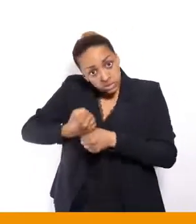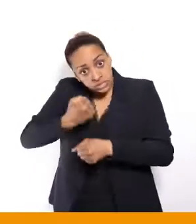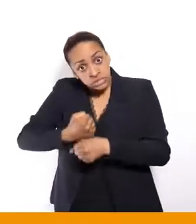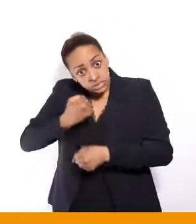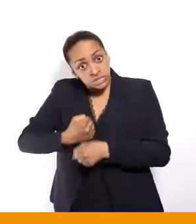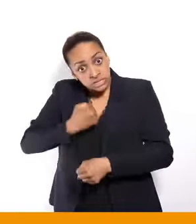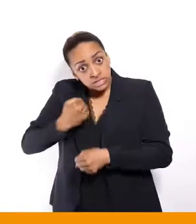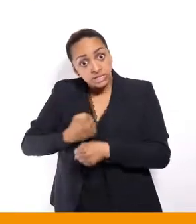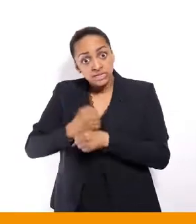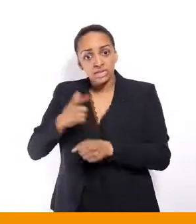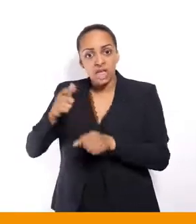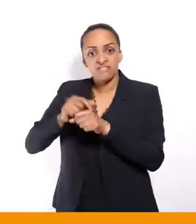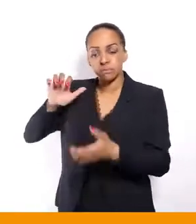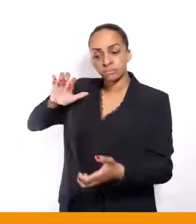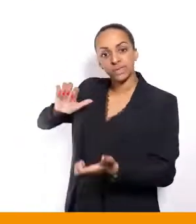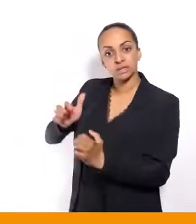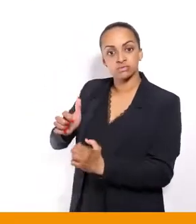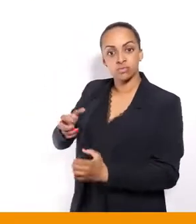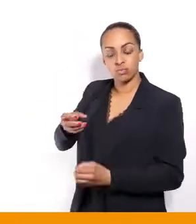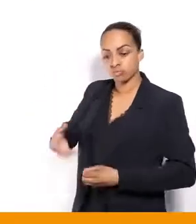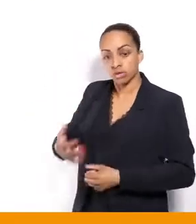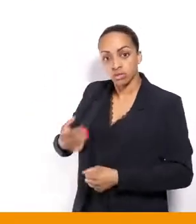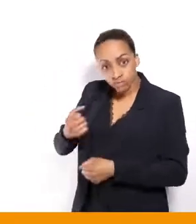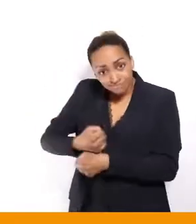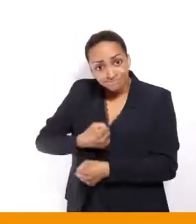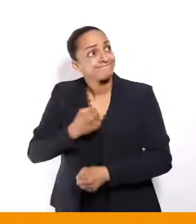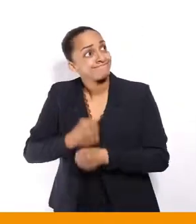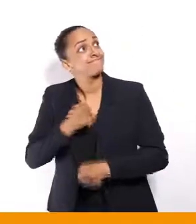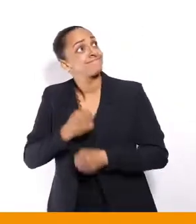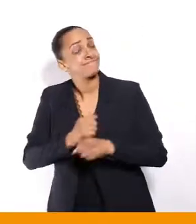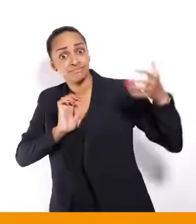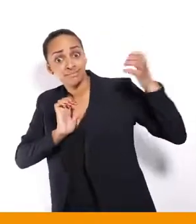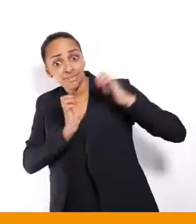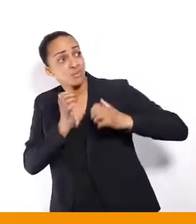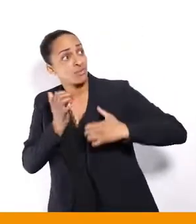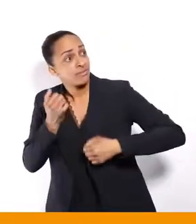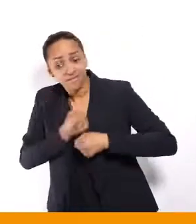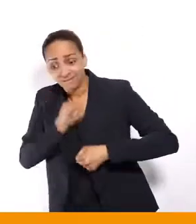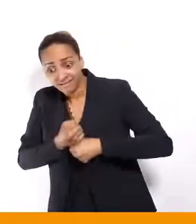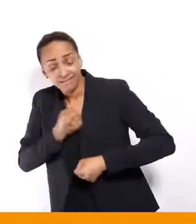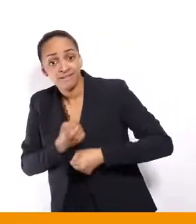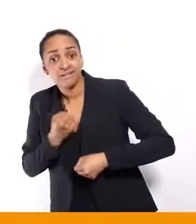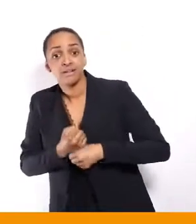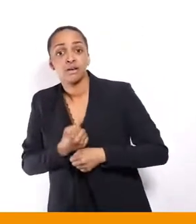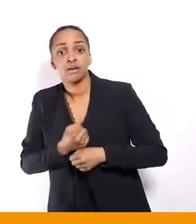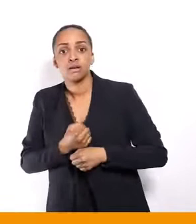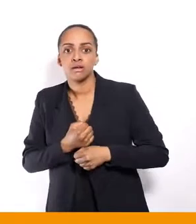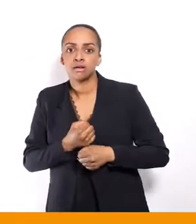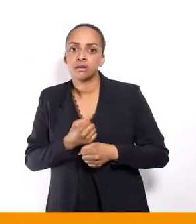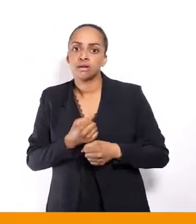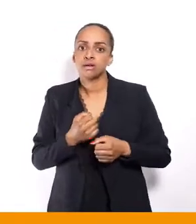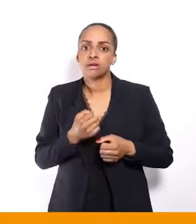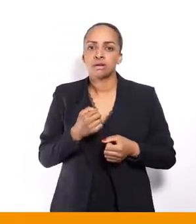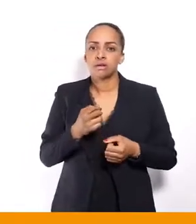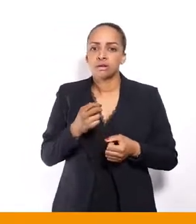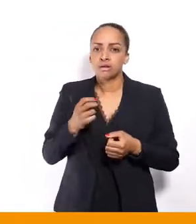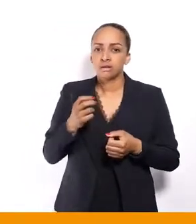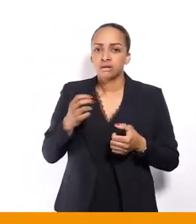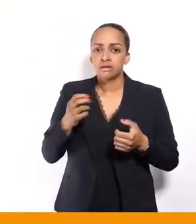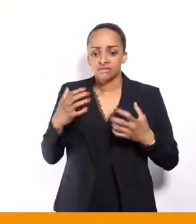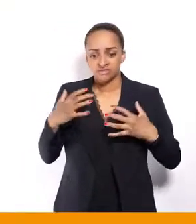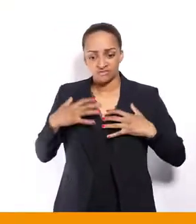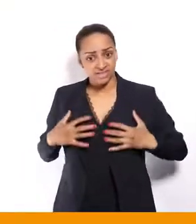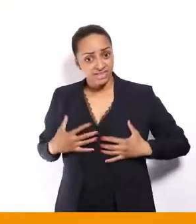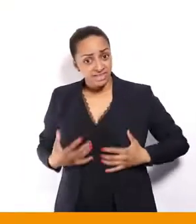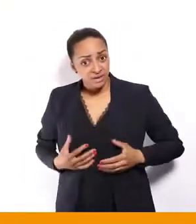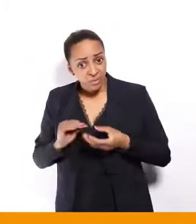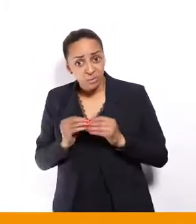une pression, parce que bien sûr, ce n'est pas toujours, comment dire, des cadences qui sont difficiles à tenir physiquement, mais c'est aussi